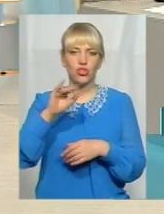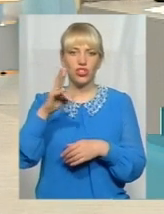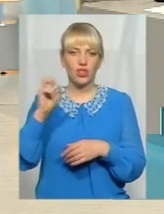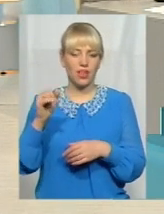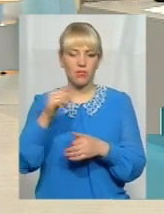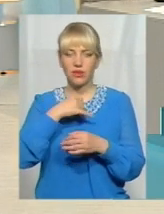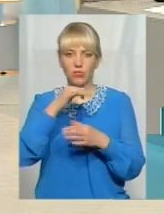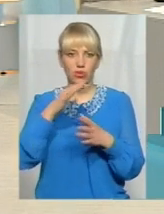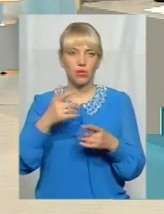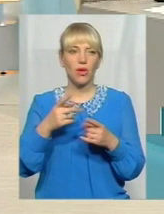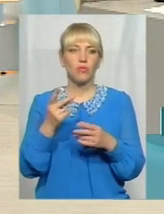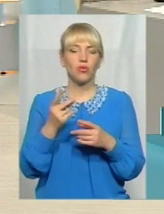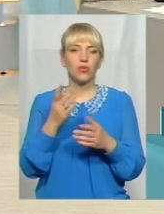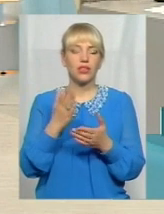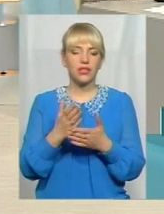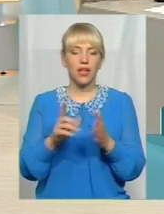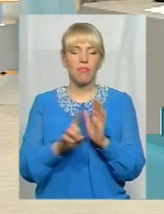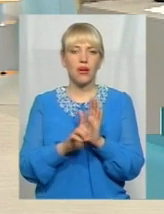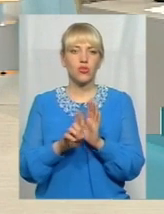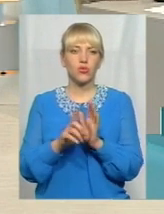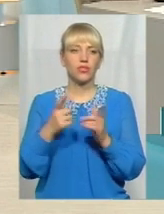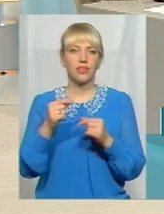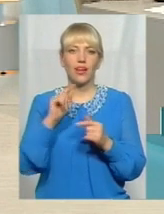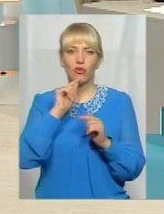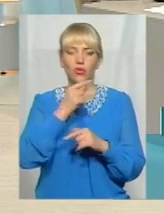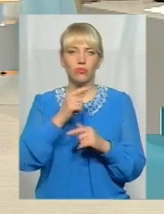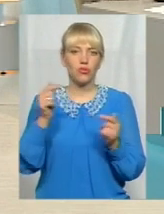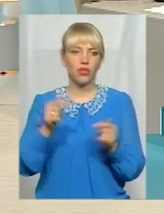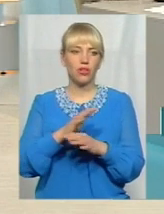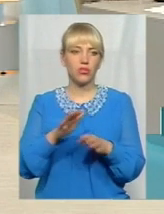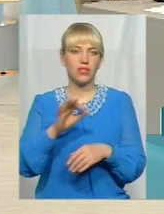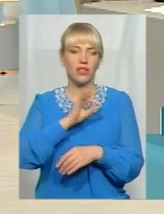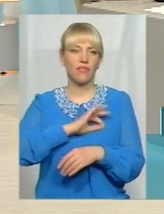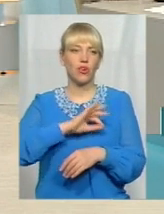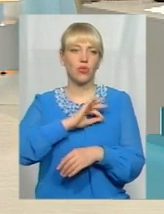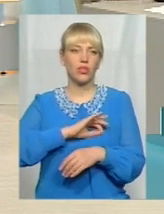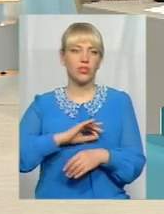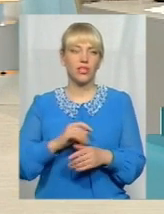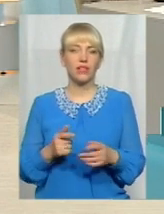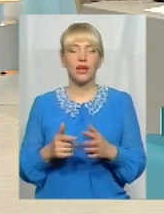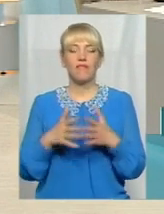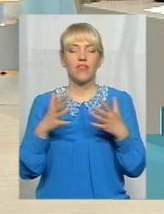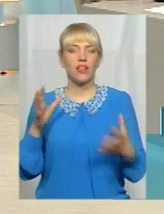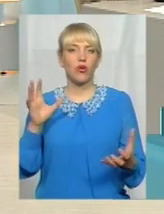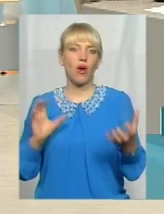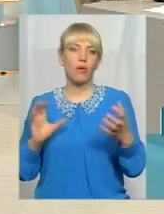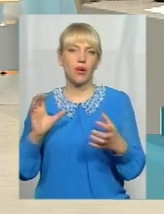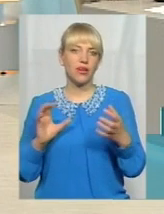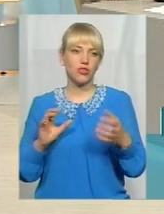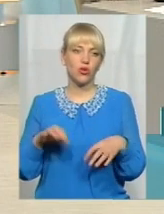по-друге, є маршрути, на яких економічне недоцільне використання великогабаритного транспорту.